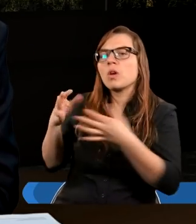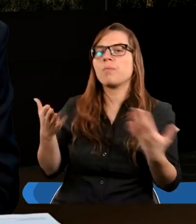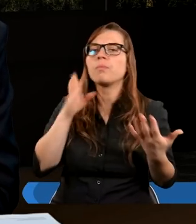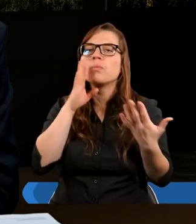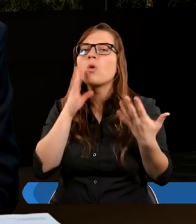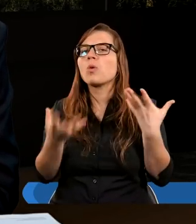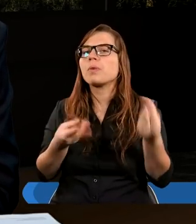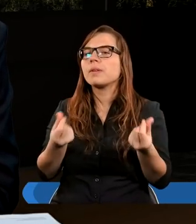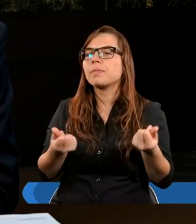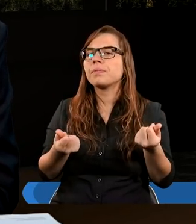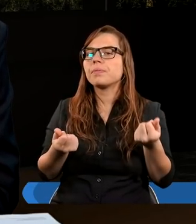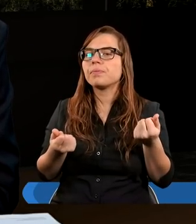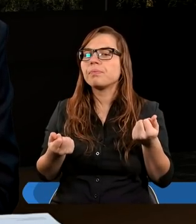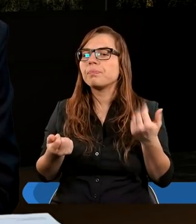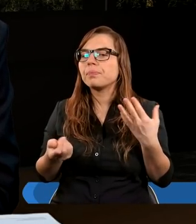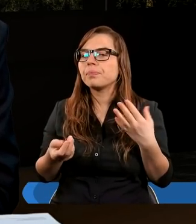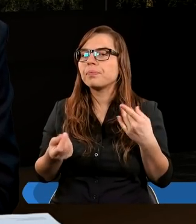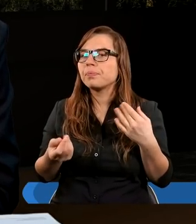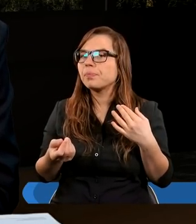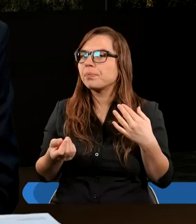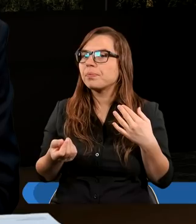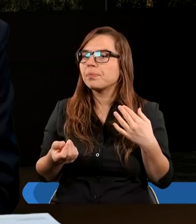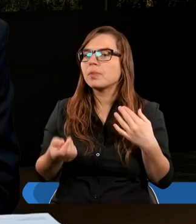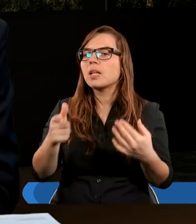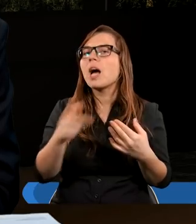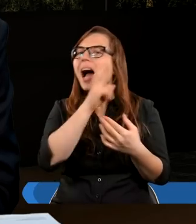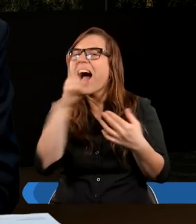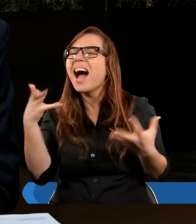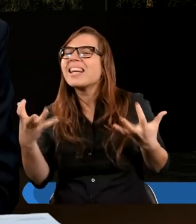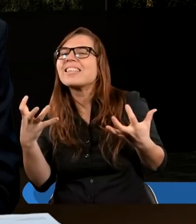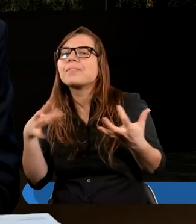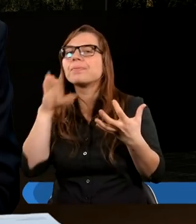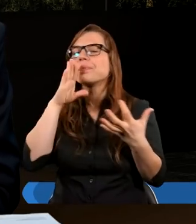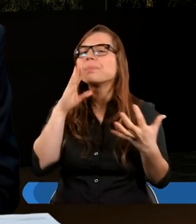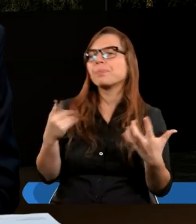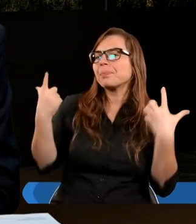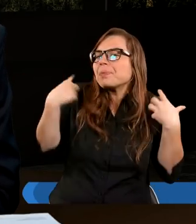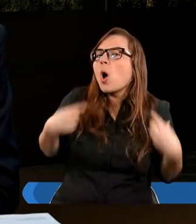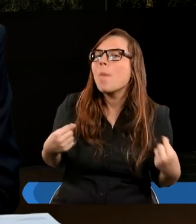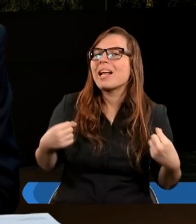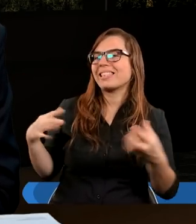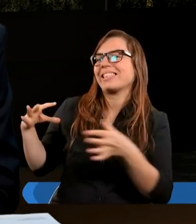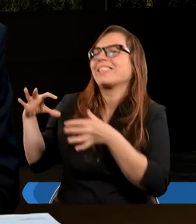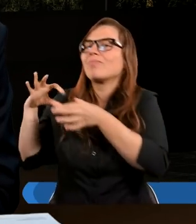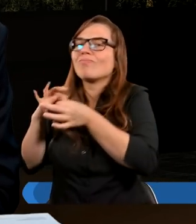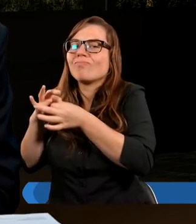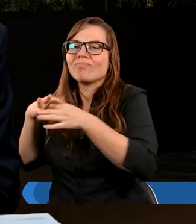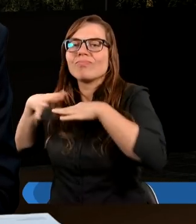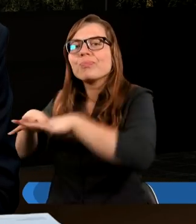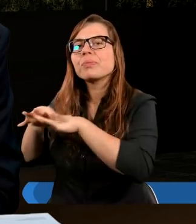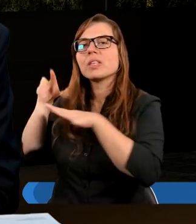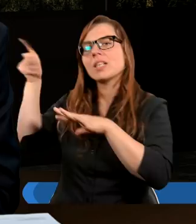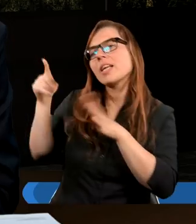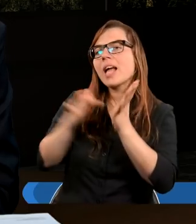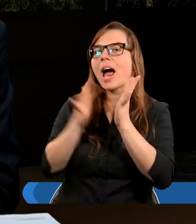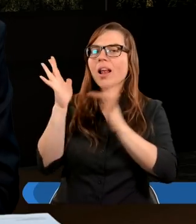moc mający, prawda. I każdy chciał być właśnie w obecności Jezusa Chrystusa. I to jest to,